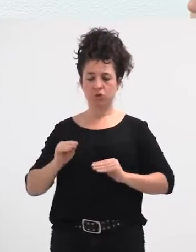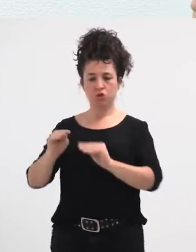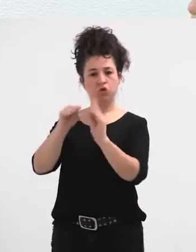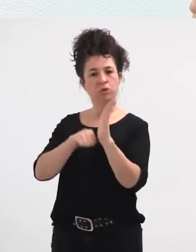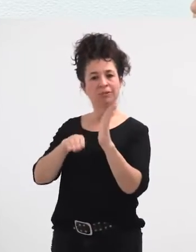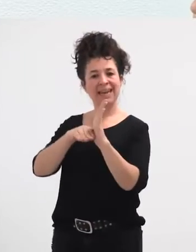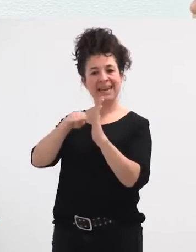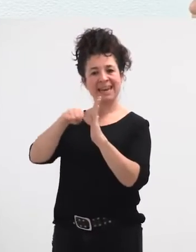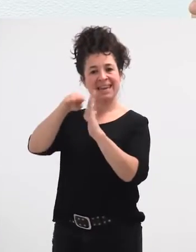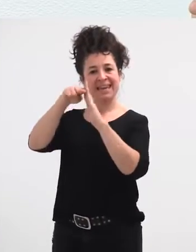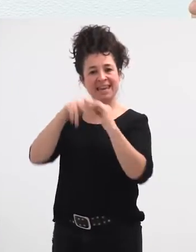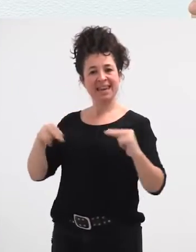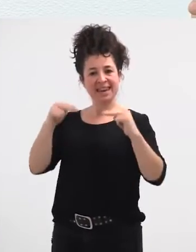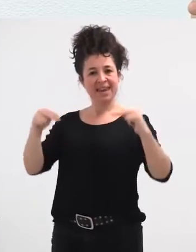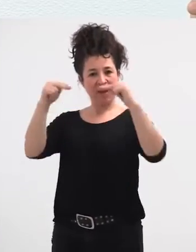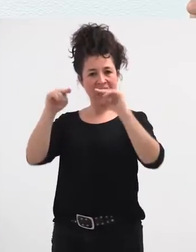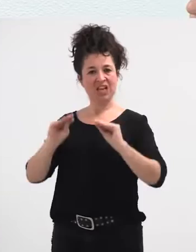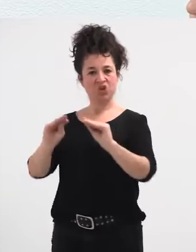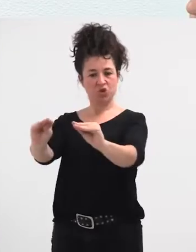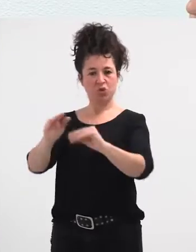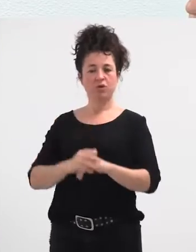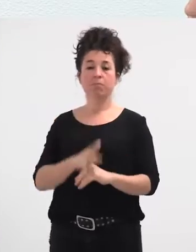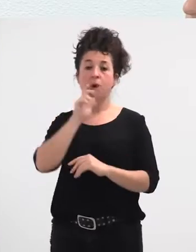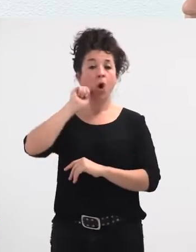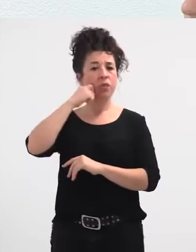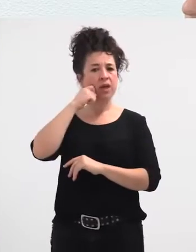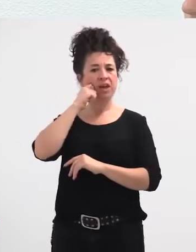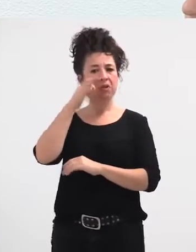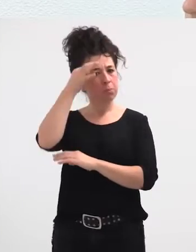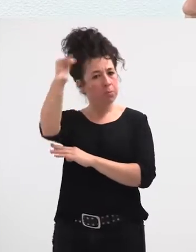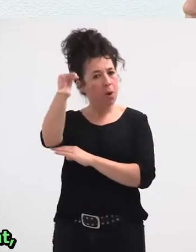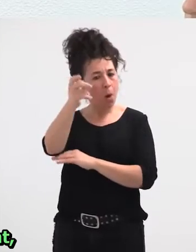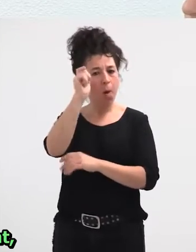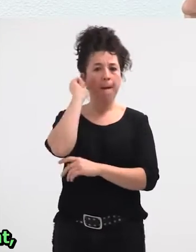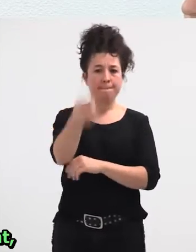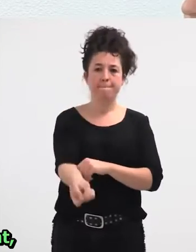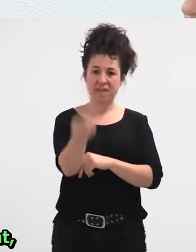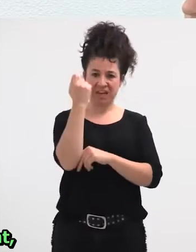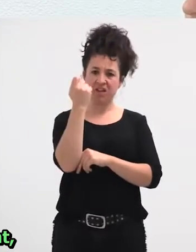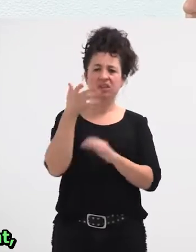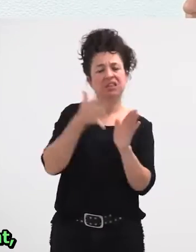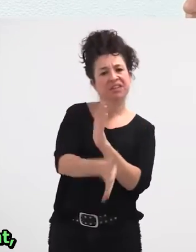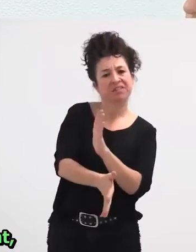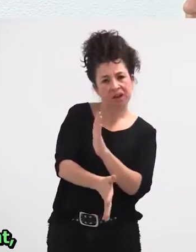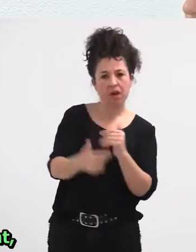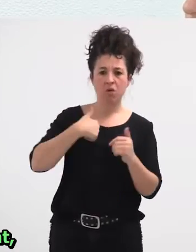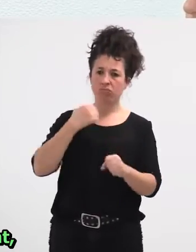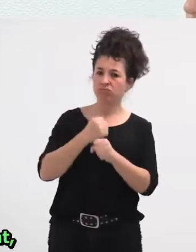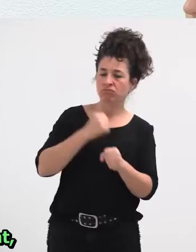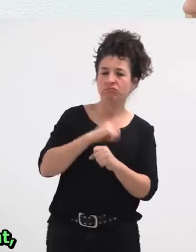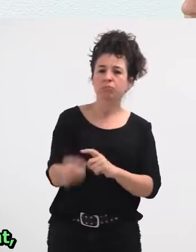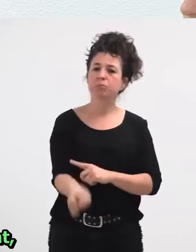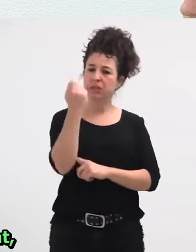estatusaren erakuzgarri ez, hondarribia arrantzale herri bada, arrantzale izatea, bueno, bada, arrantzitsua da, eta orduan, bada, alardean ere, bada, ailean